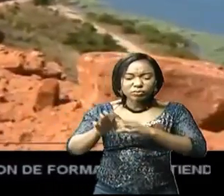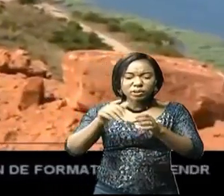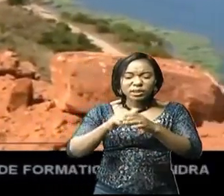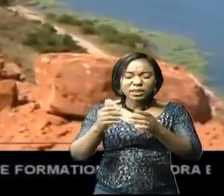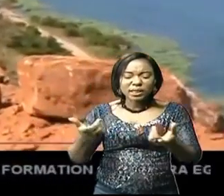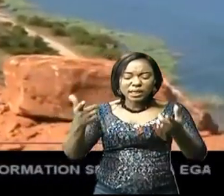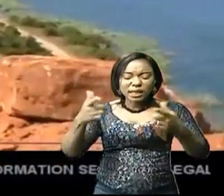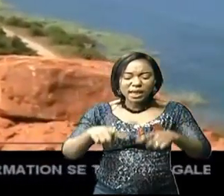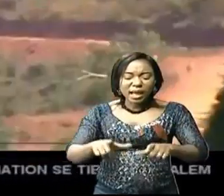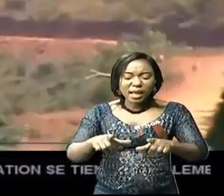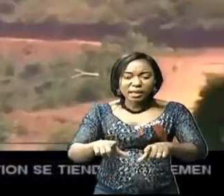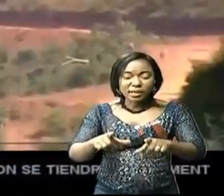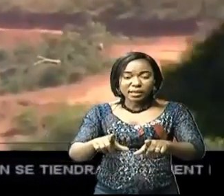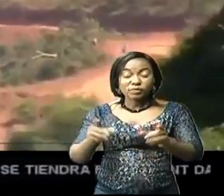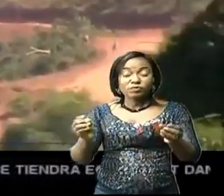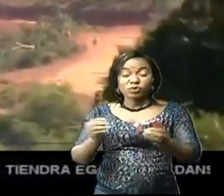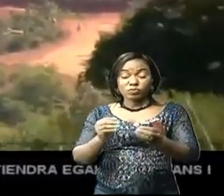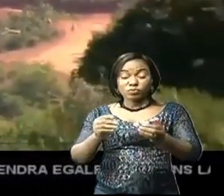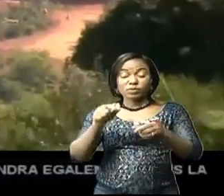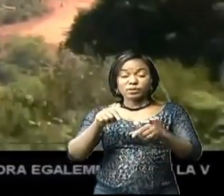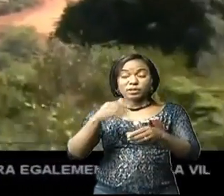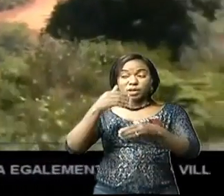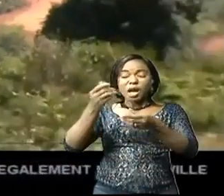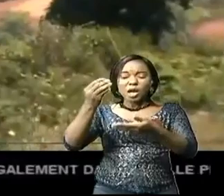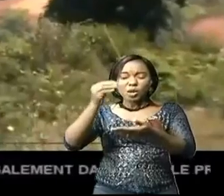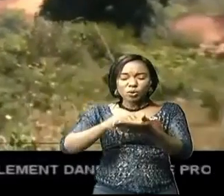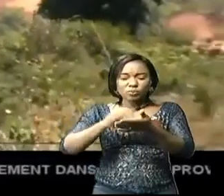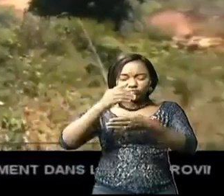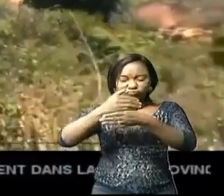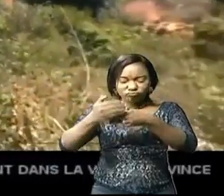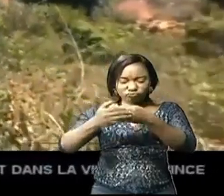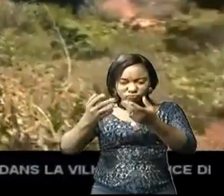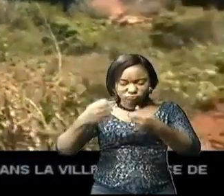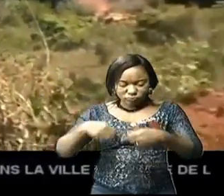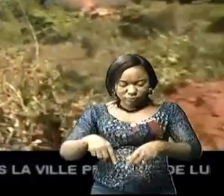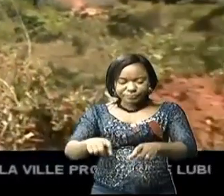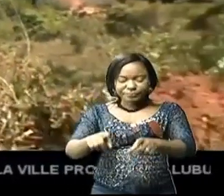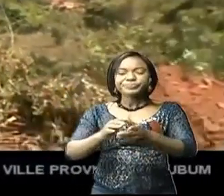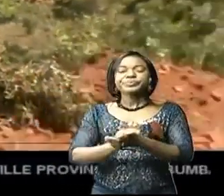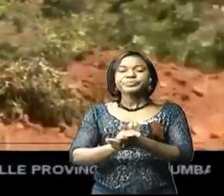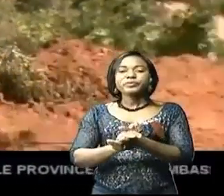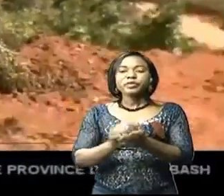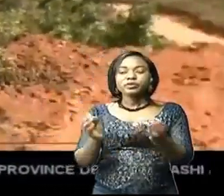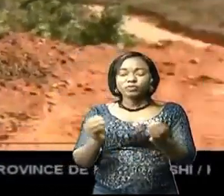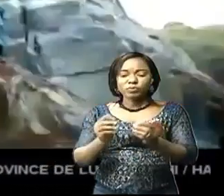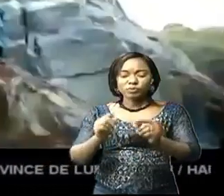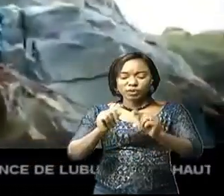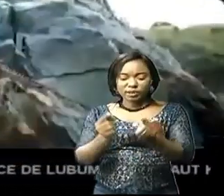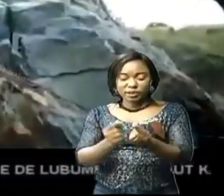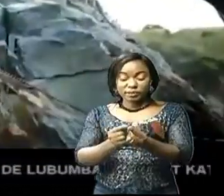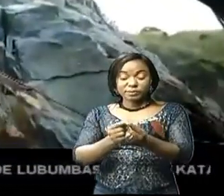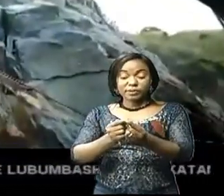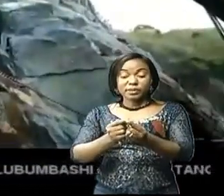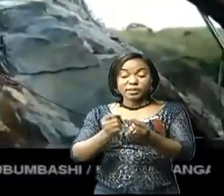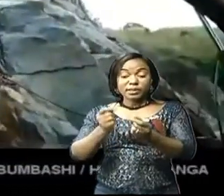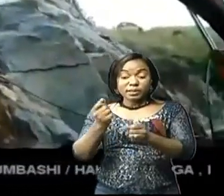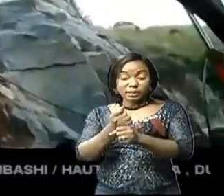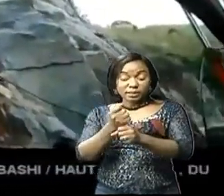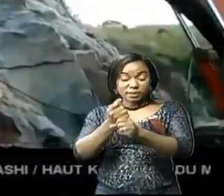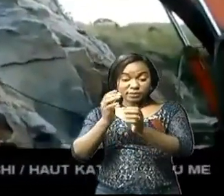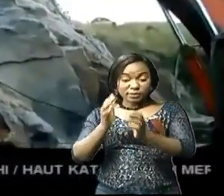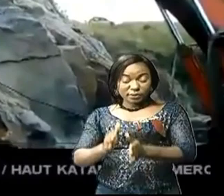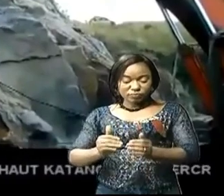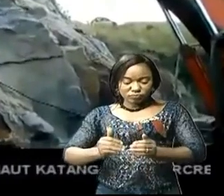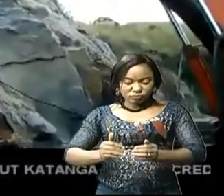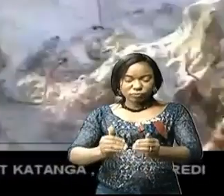les travaux de correction sur les nouveaux tracés de Luanga et Pemba. A Luanga, l'équipe de l'office de route poursuit avec les